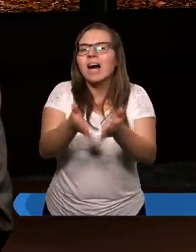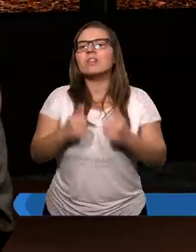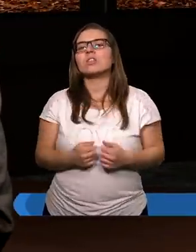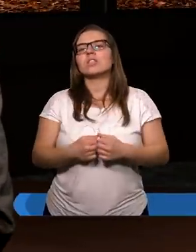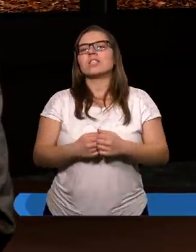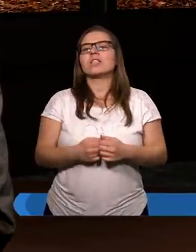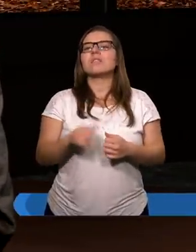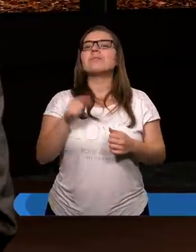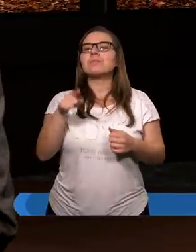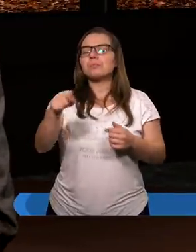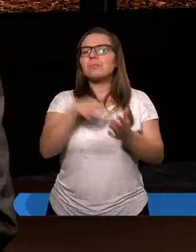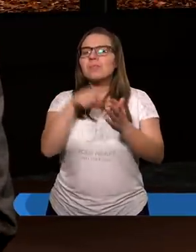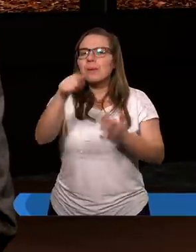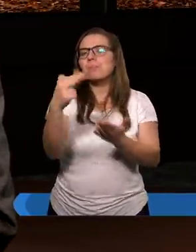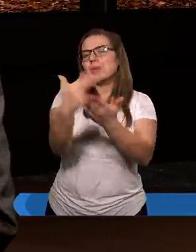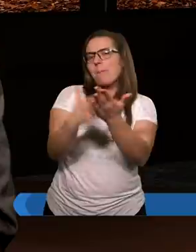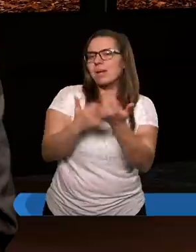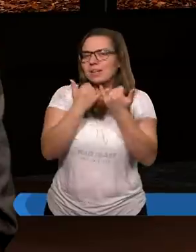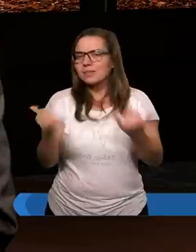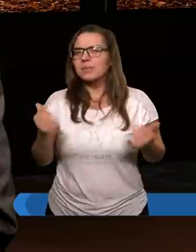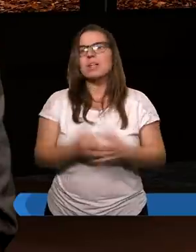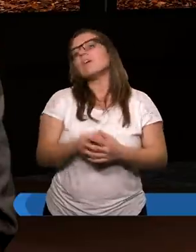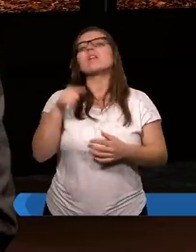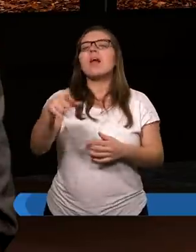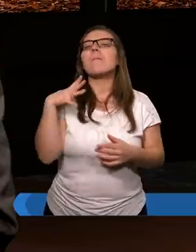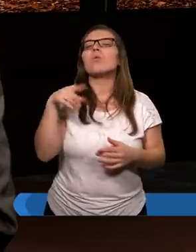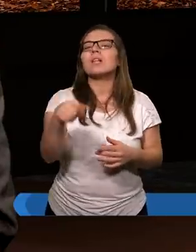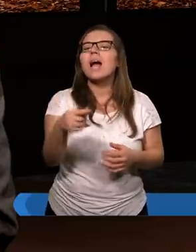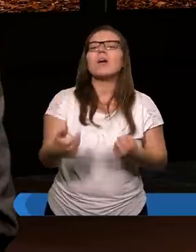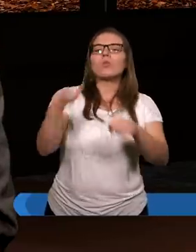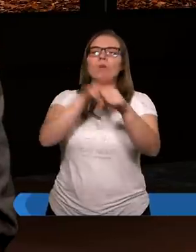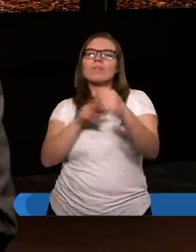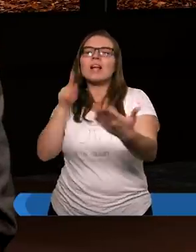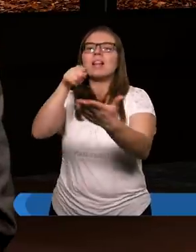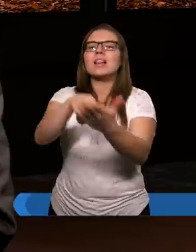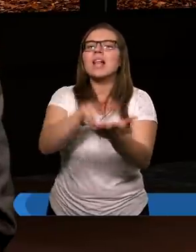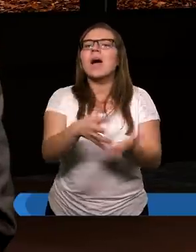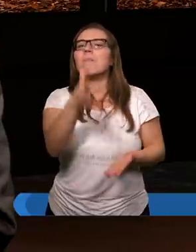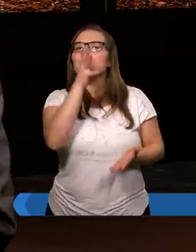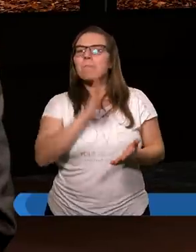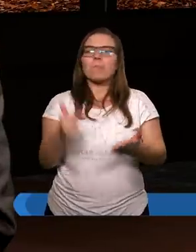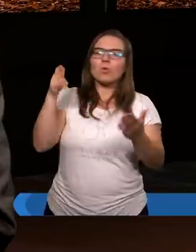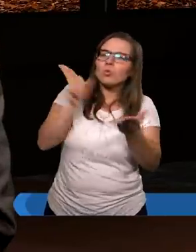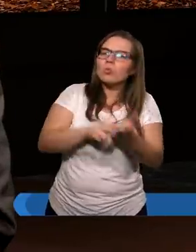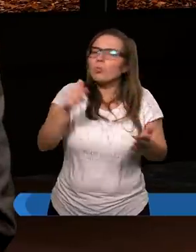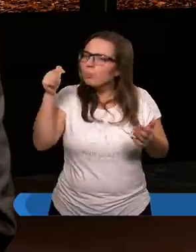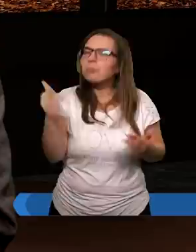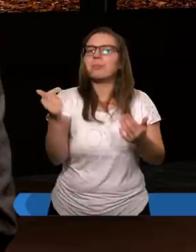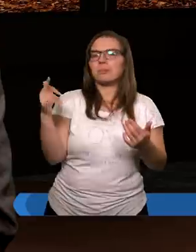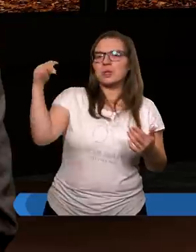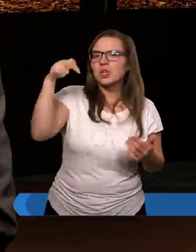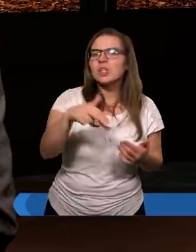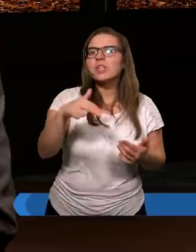związane z tym przepisy. To były te, które wskazywały na Mesjasza, który ma przyjść i który ma